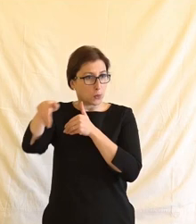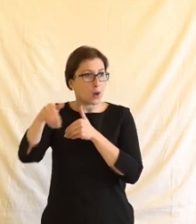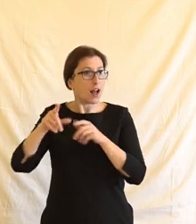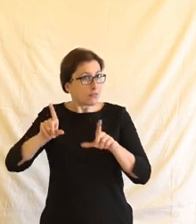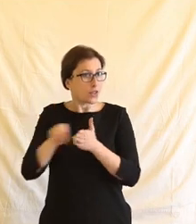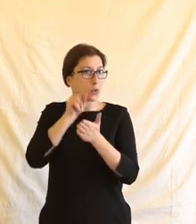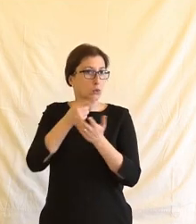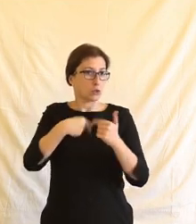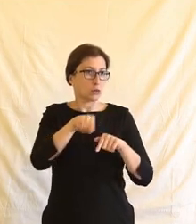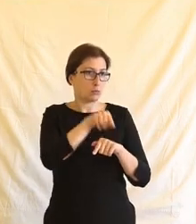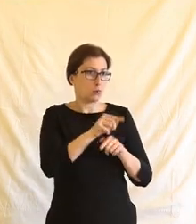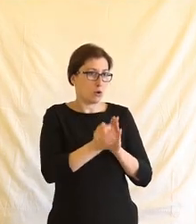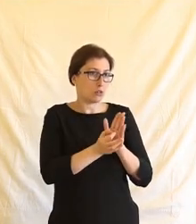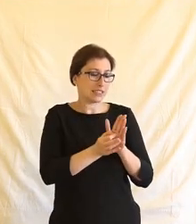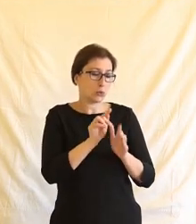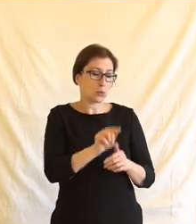smrti.